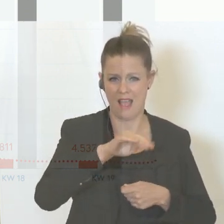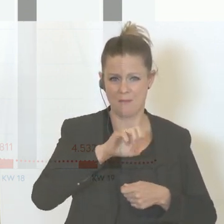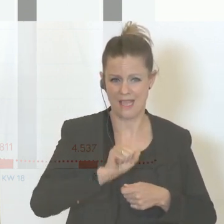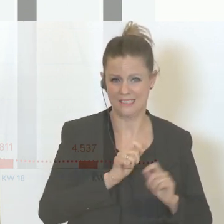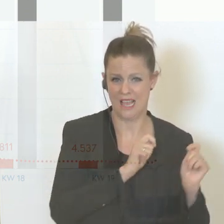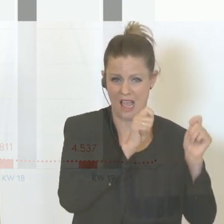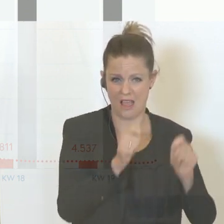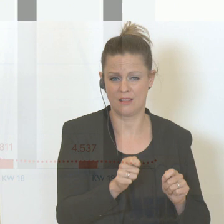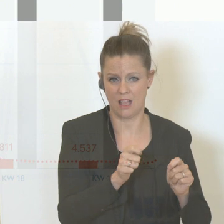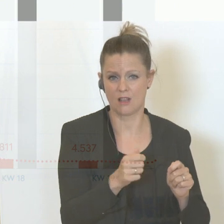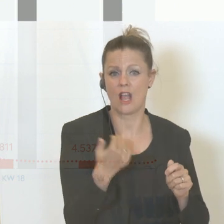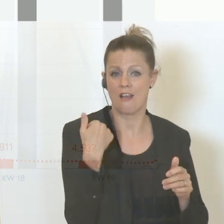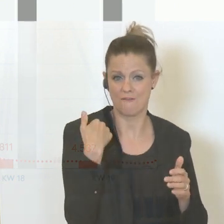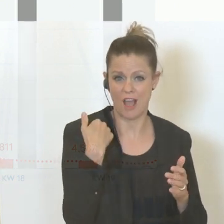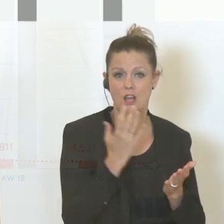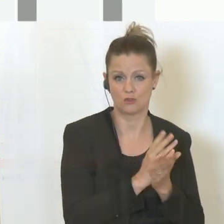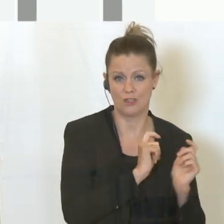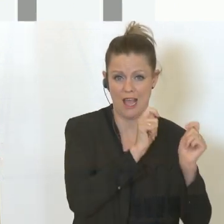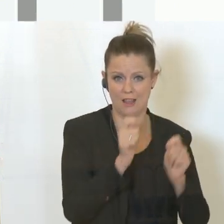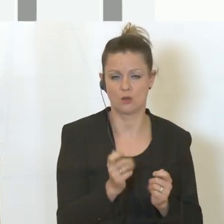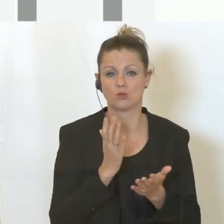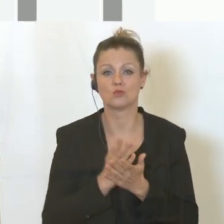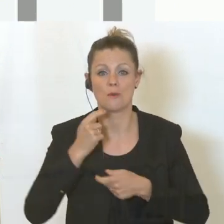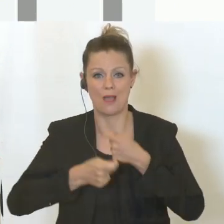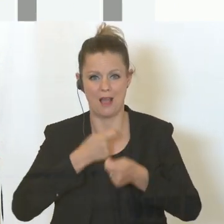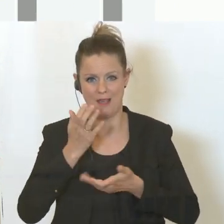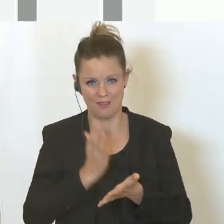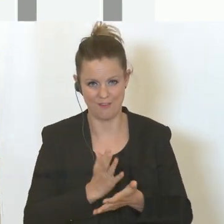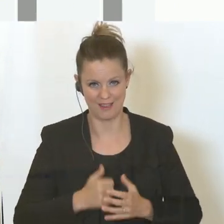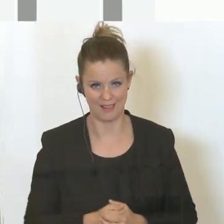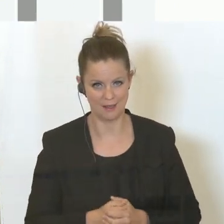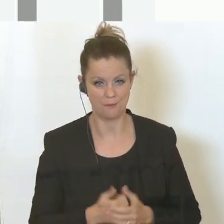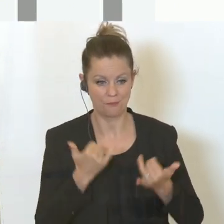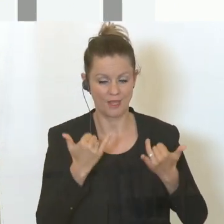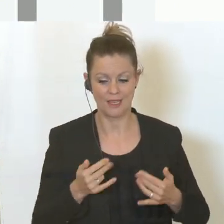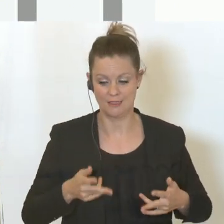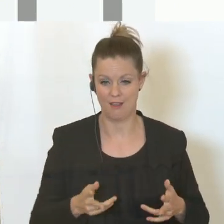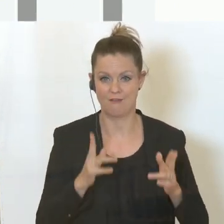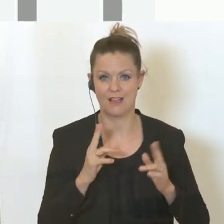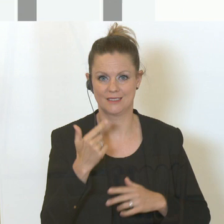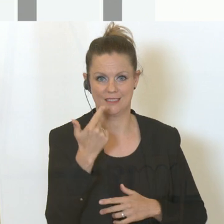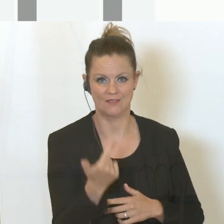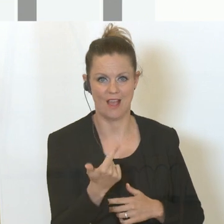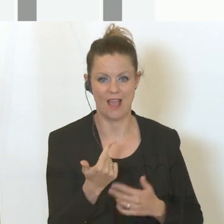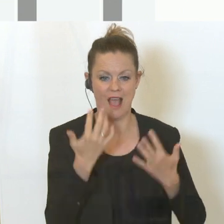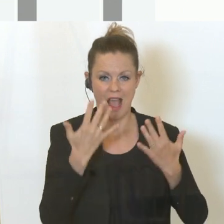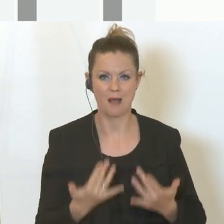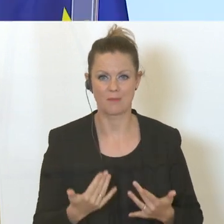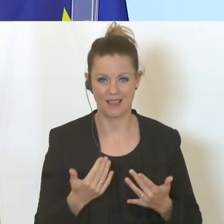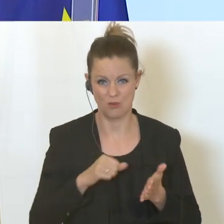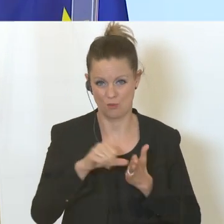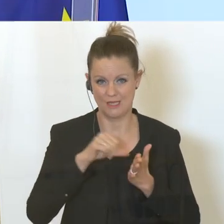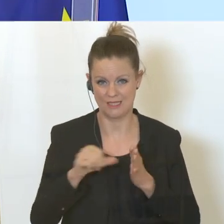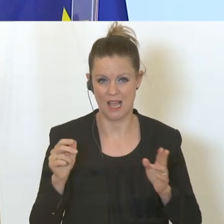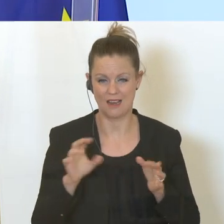aber auch schon abgewickelt. Wir sind jetzt in der Phase 2, nämlich in der Abrechnung der Kurzarbeit.